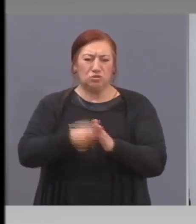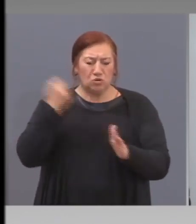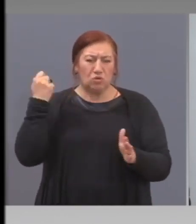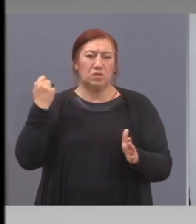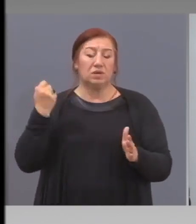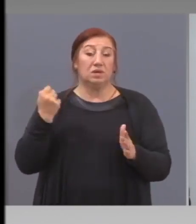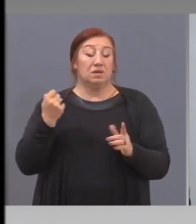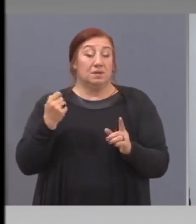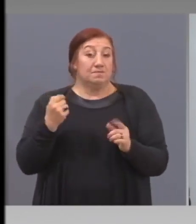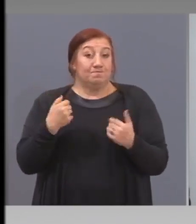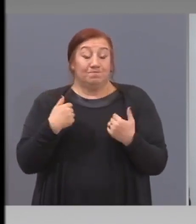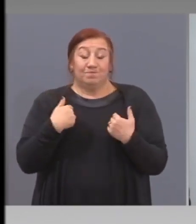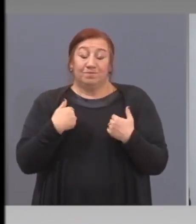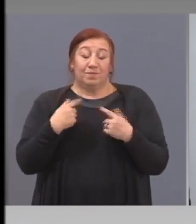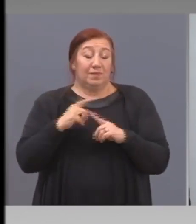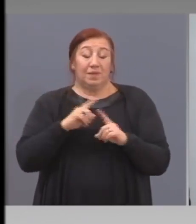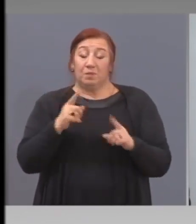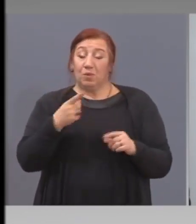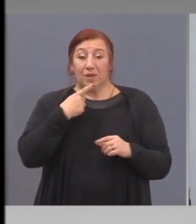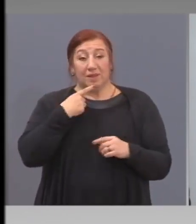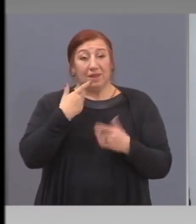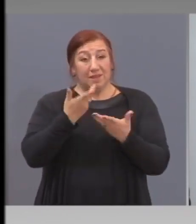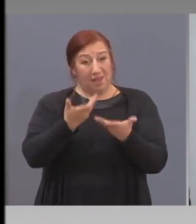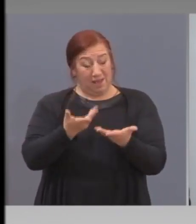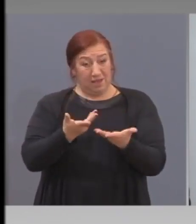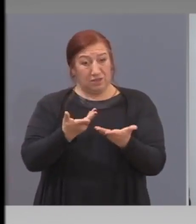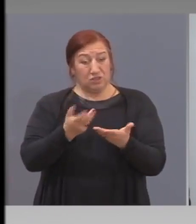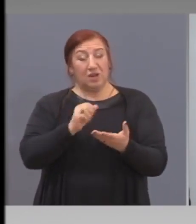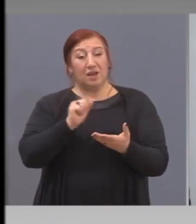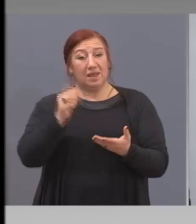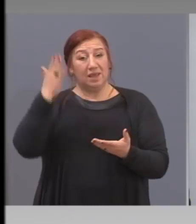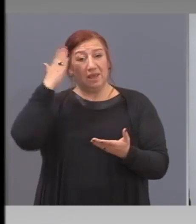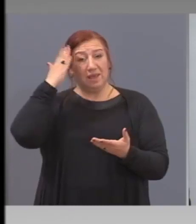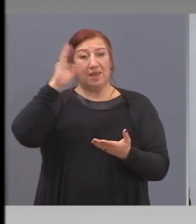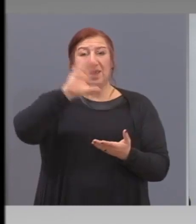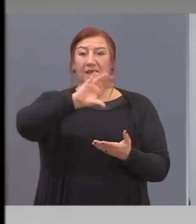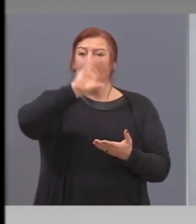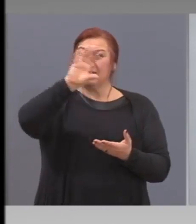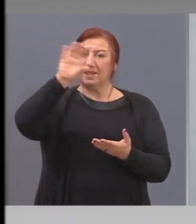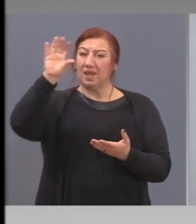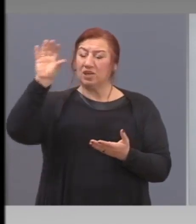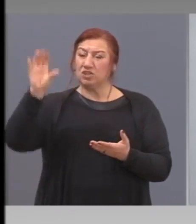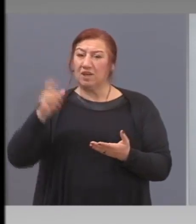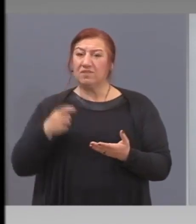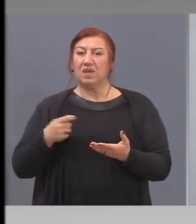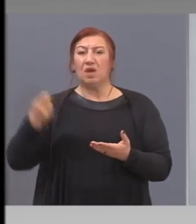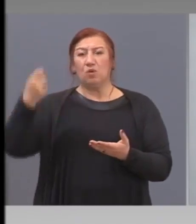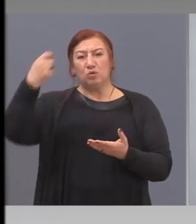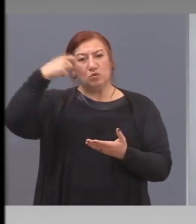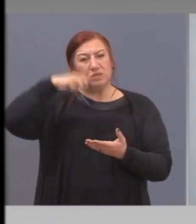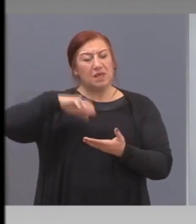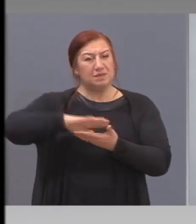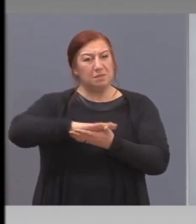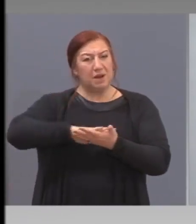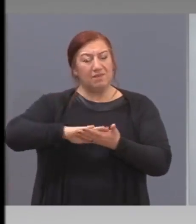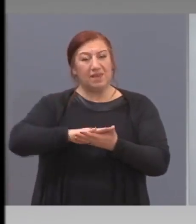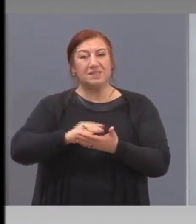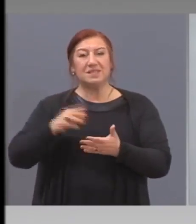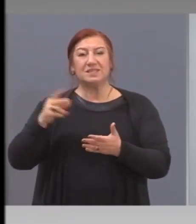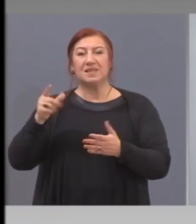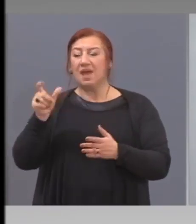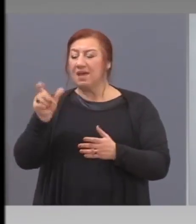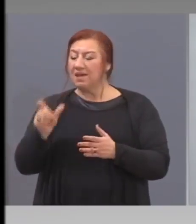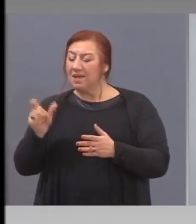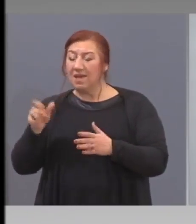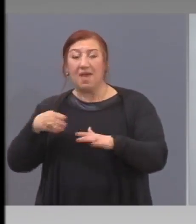Не мога да не спомена и държавите, които не се справиха с мигрантската вълна. В момента са